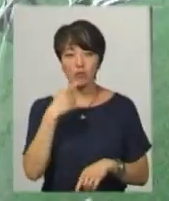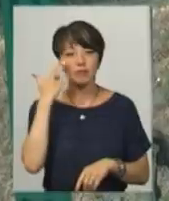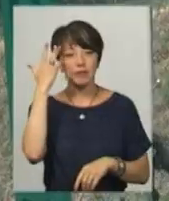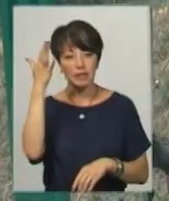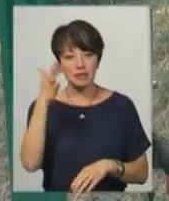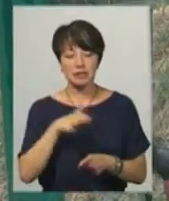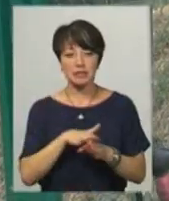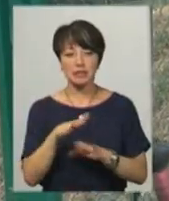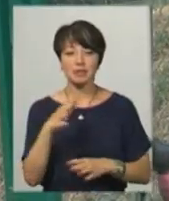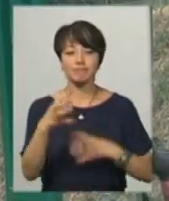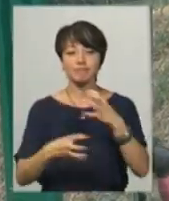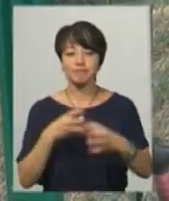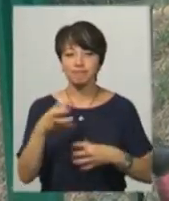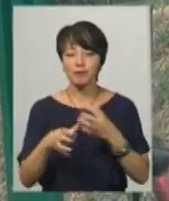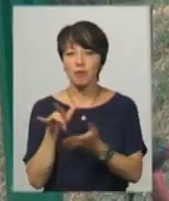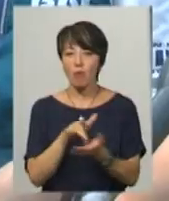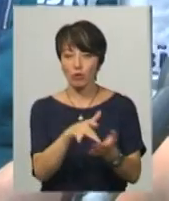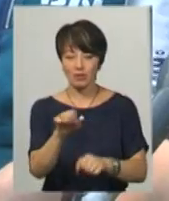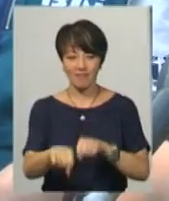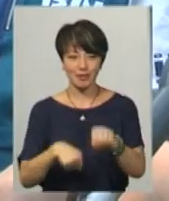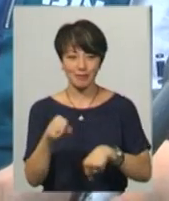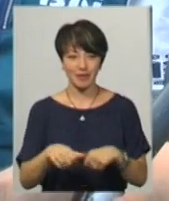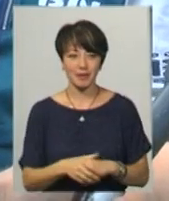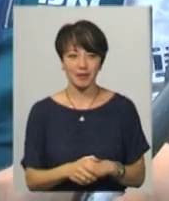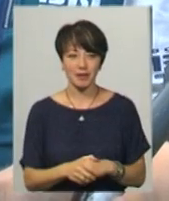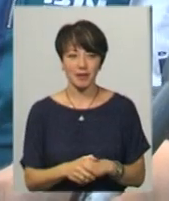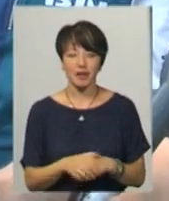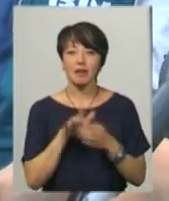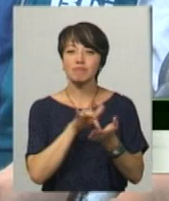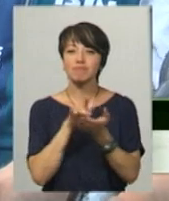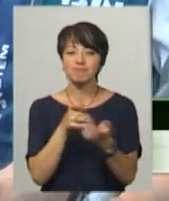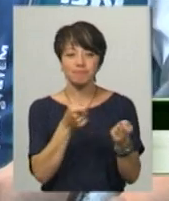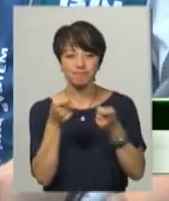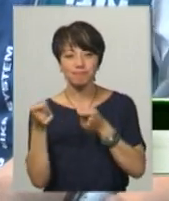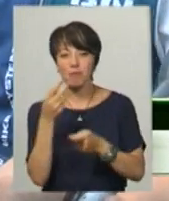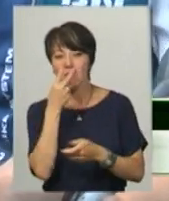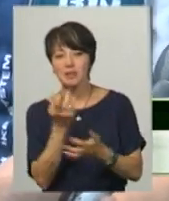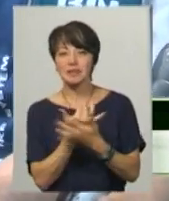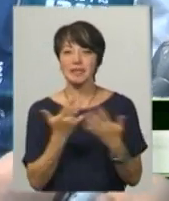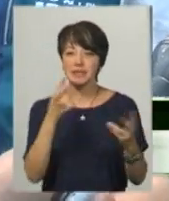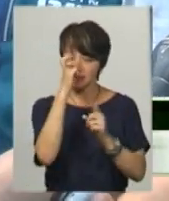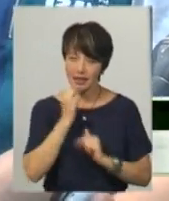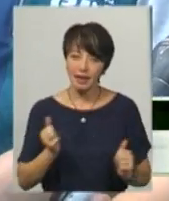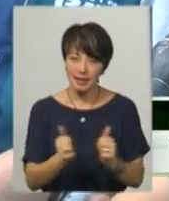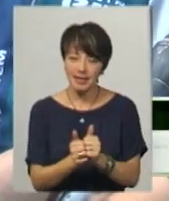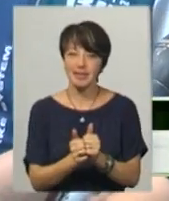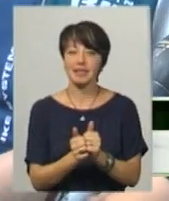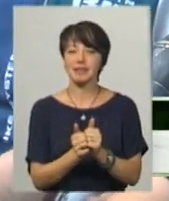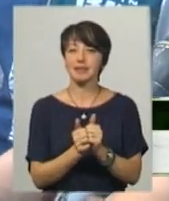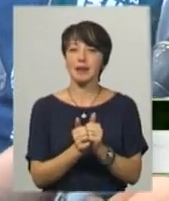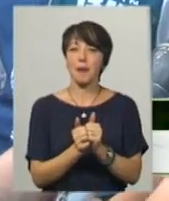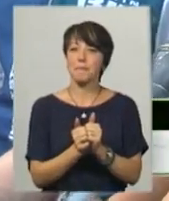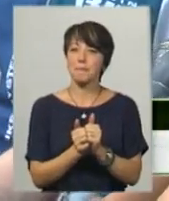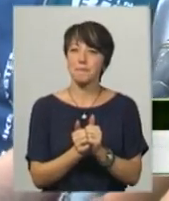мрія дійснити навколосвітню подорож на велосипеді. Маєш різні країни, маєш там поїсти,